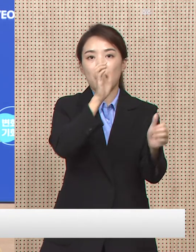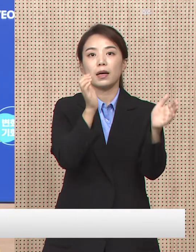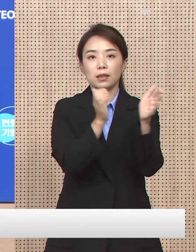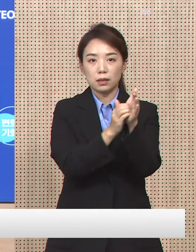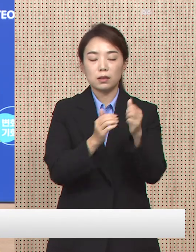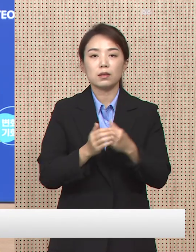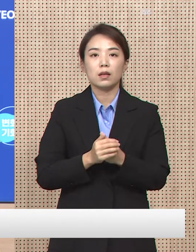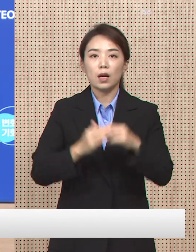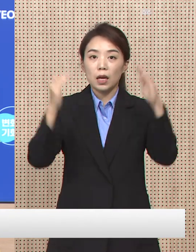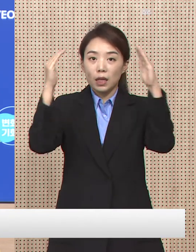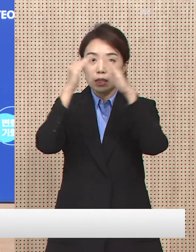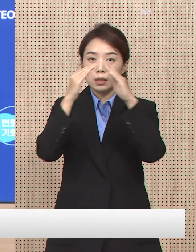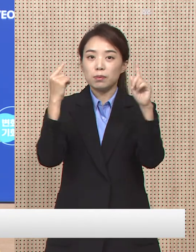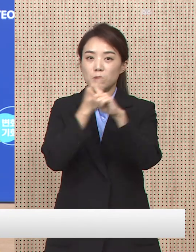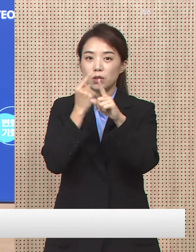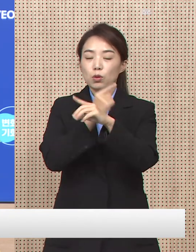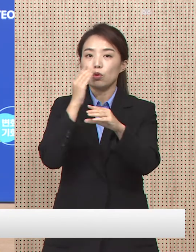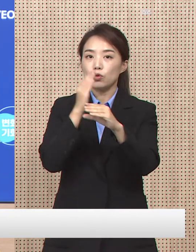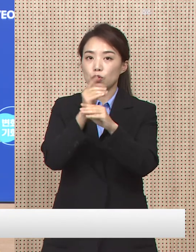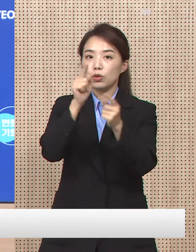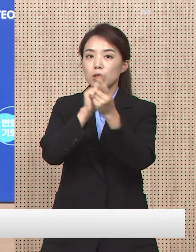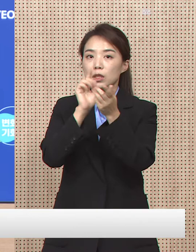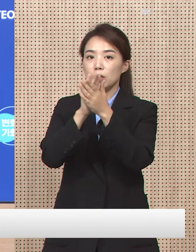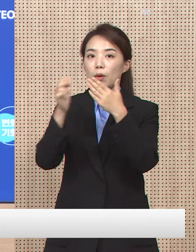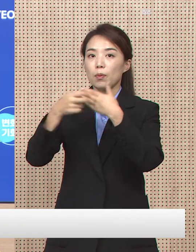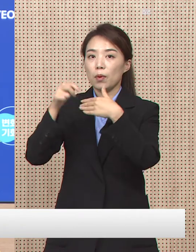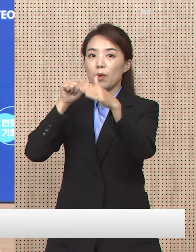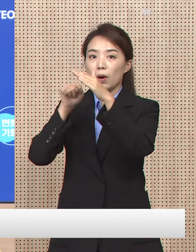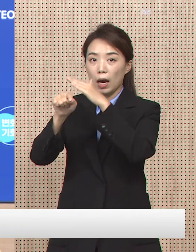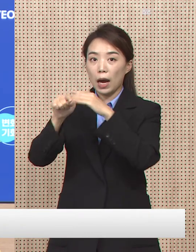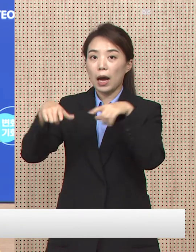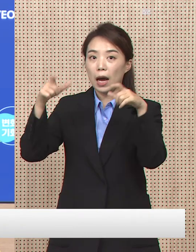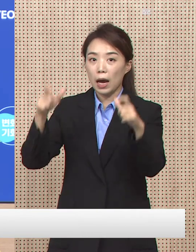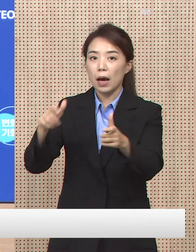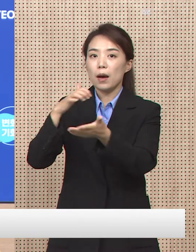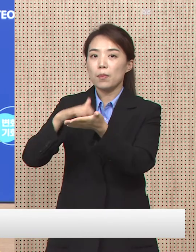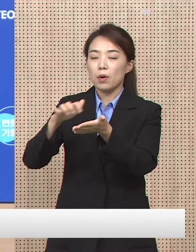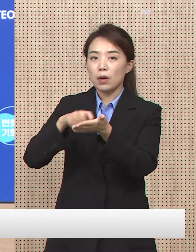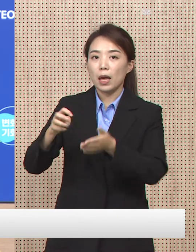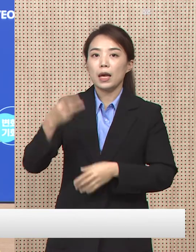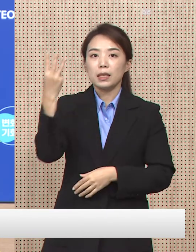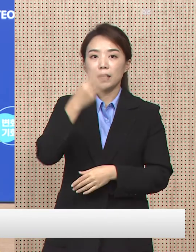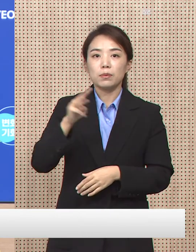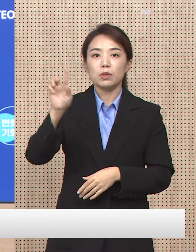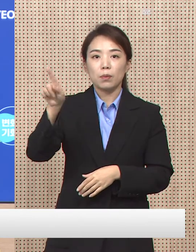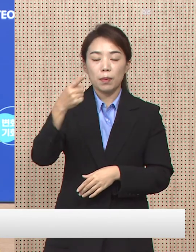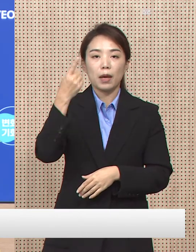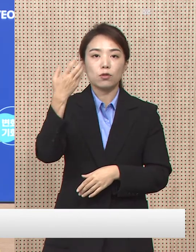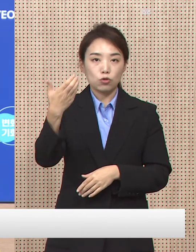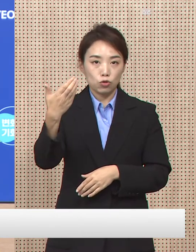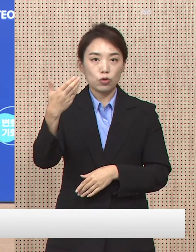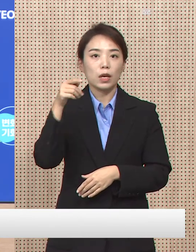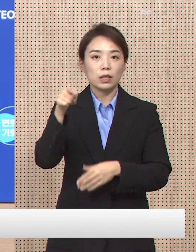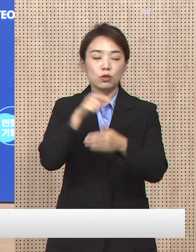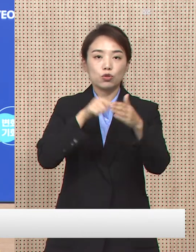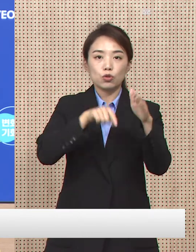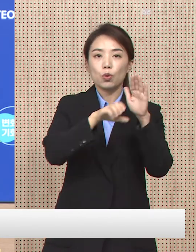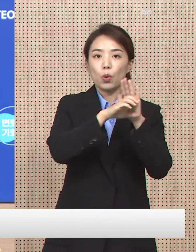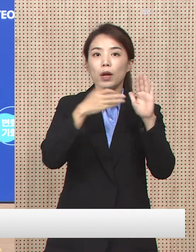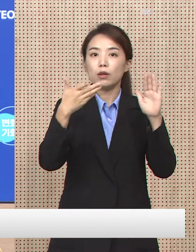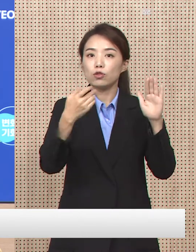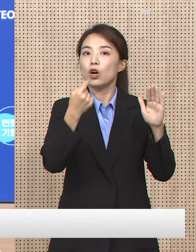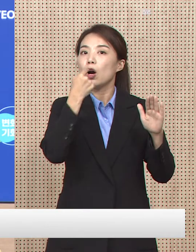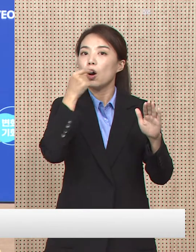재택치료 중 대면 진료가 가능한 호흡기 환자 진료센터는 도내 3,149개소이며 이중 코로나19 검사,